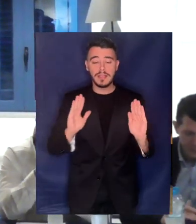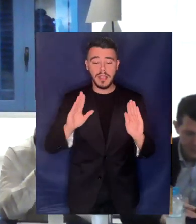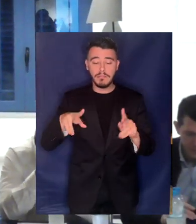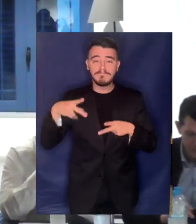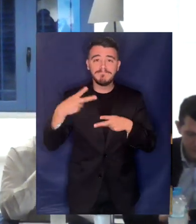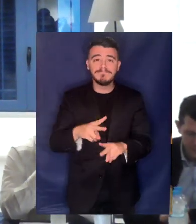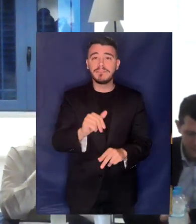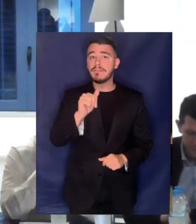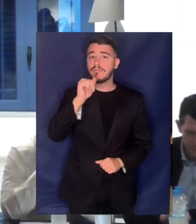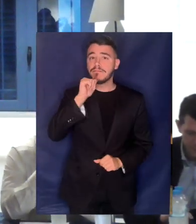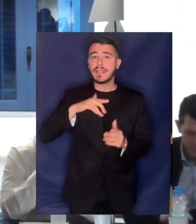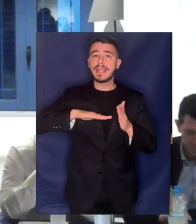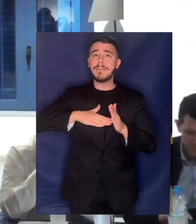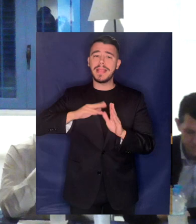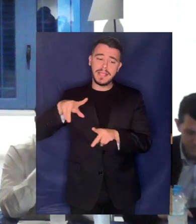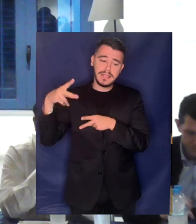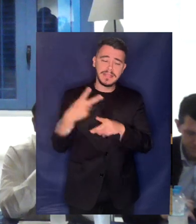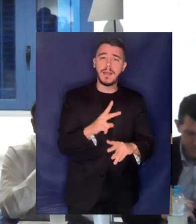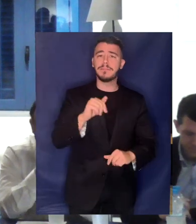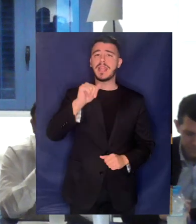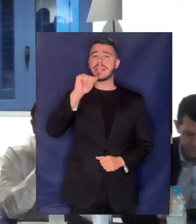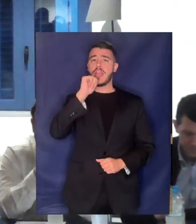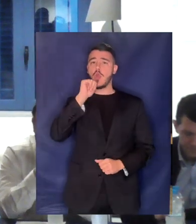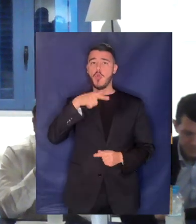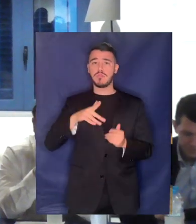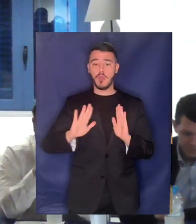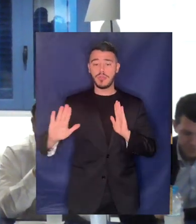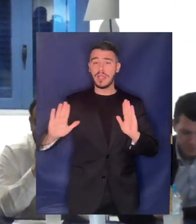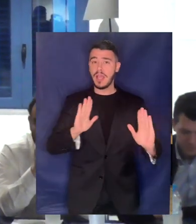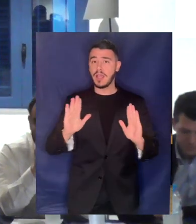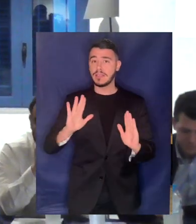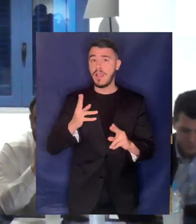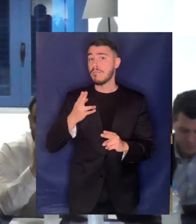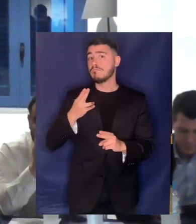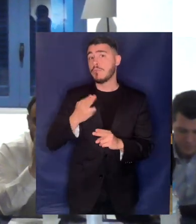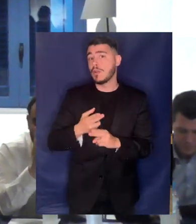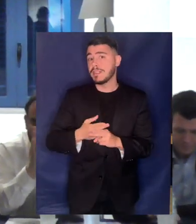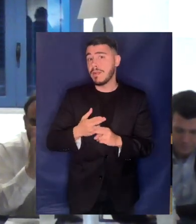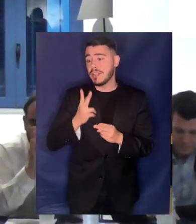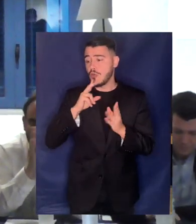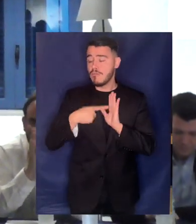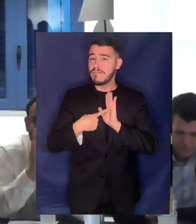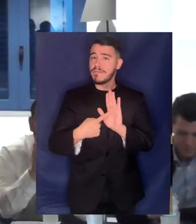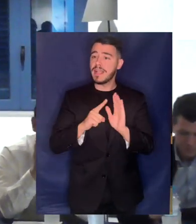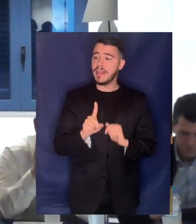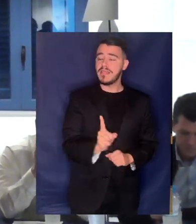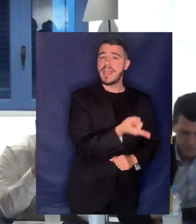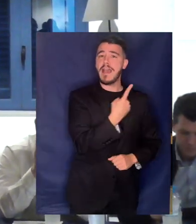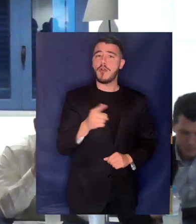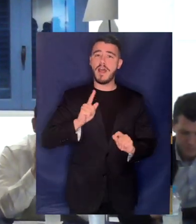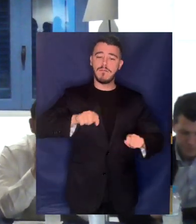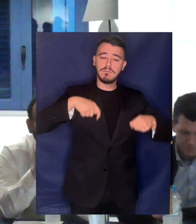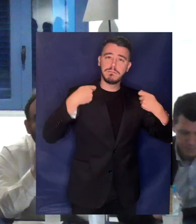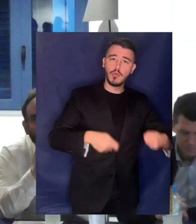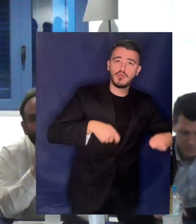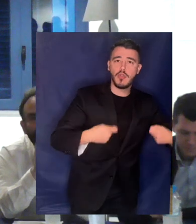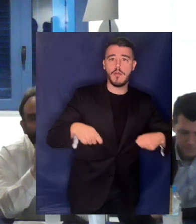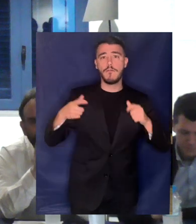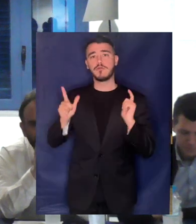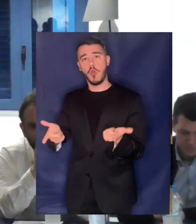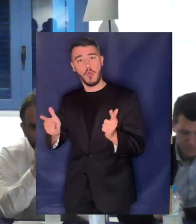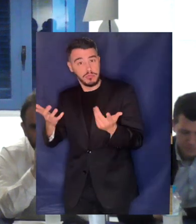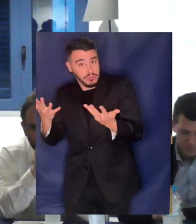υπηρεσιών ίδρυψης είναι σίγουρα και θέμα ταξικό και αυτή την τύχη πρέπει την βλέπουμε. Τα κοινά, τα